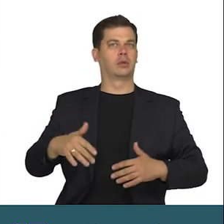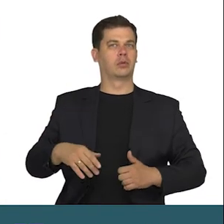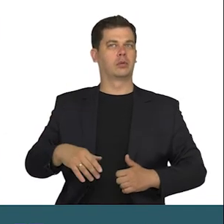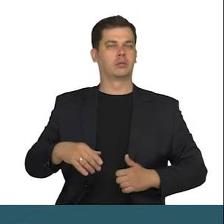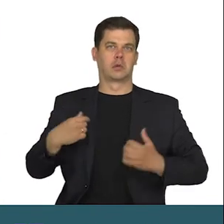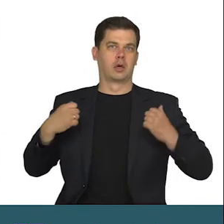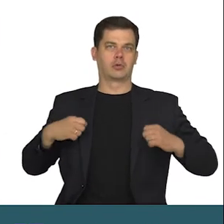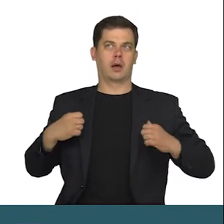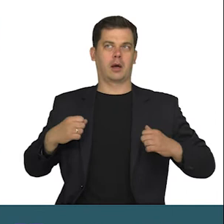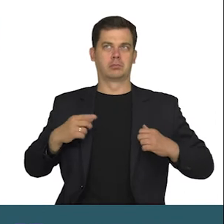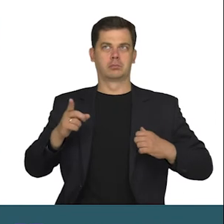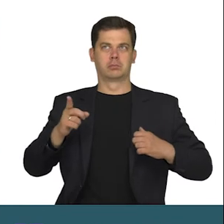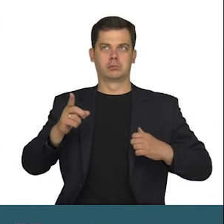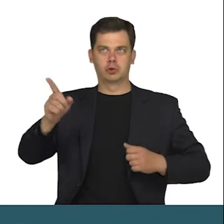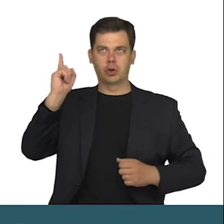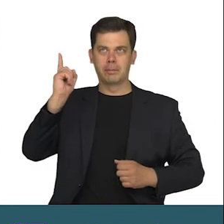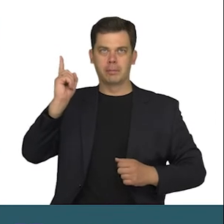Czekam, aż coś się wydarzy.